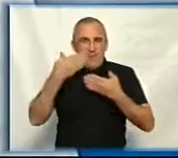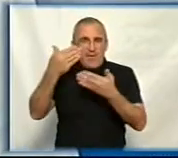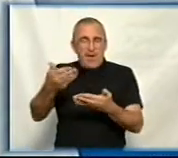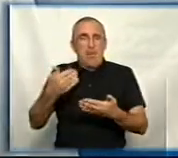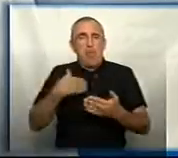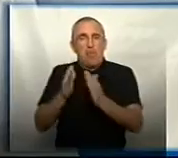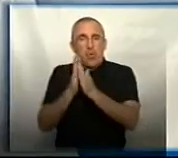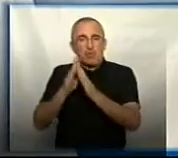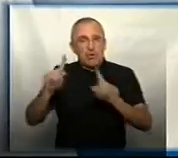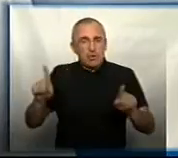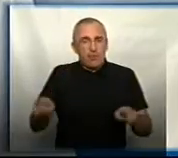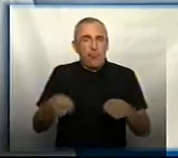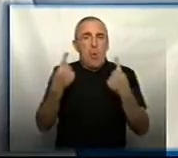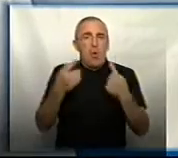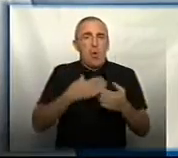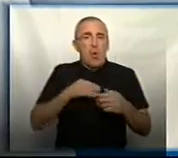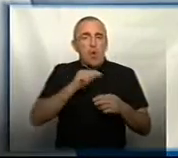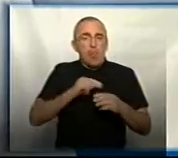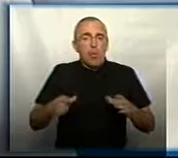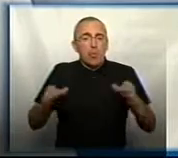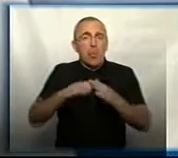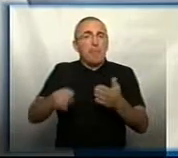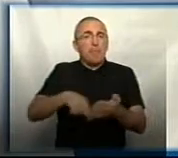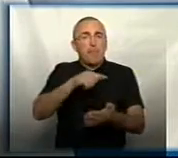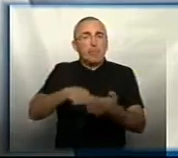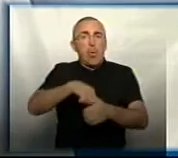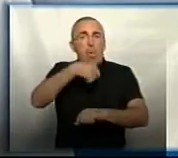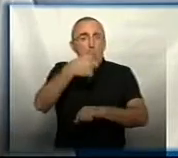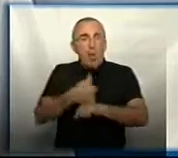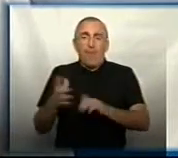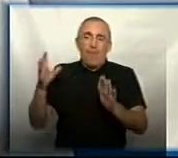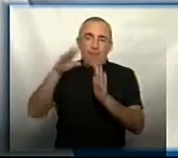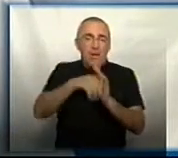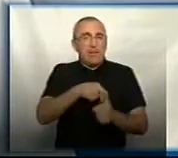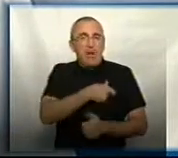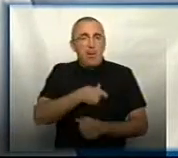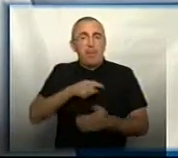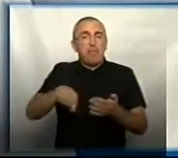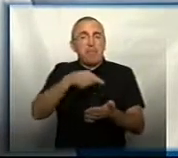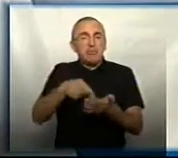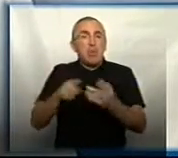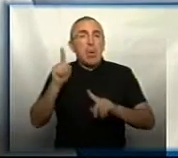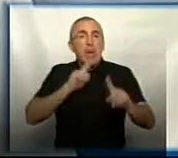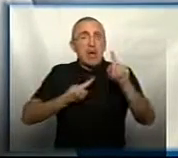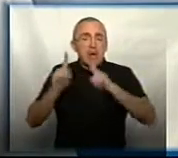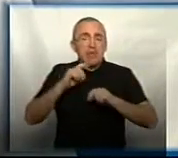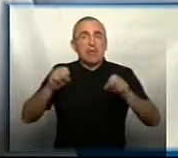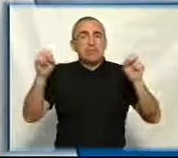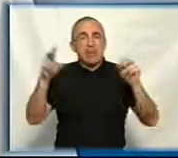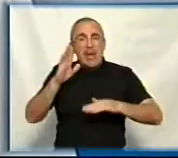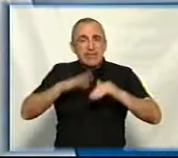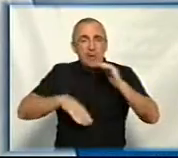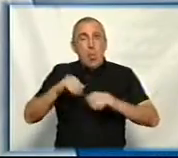Просила створити цю робочу групу міського голови, включити туди депутатів міської ради, спеціалістів